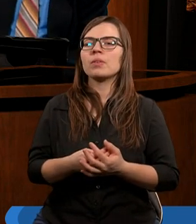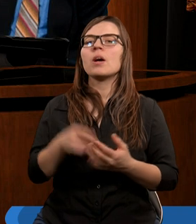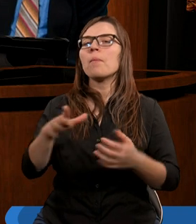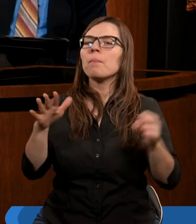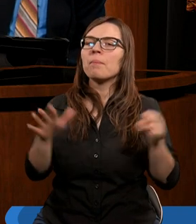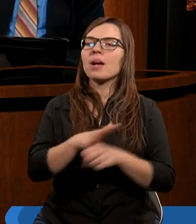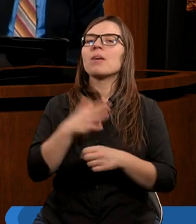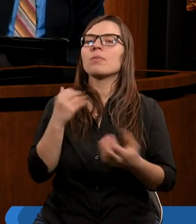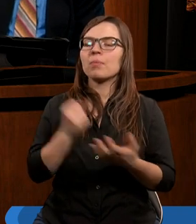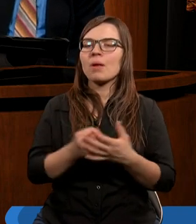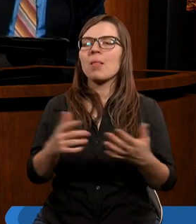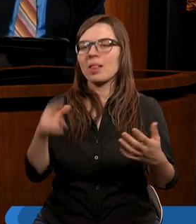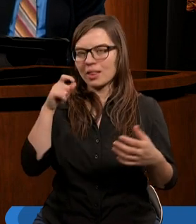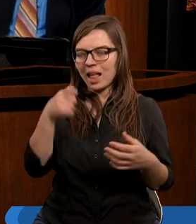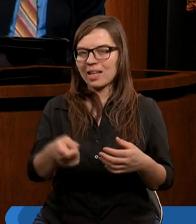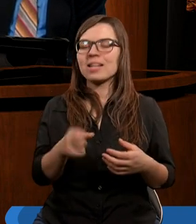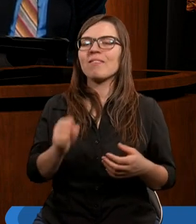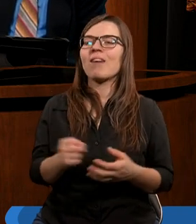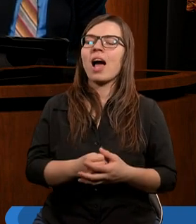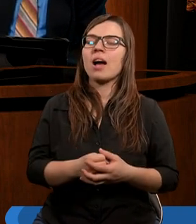Na pewno prawo nazywa.